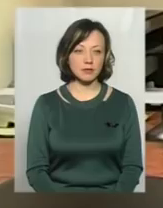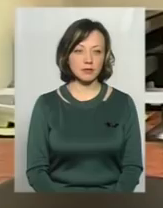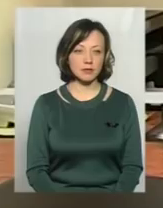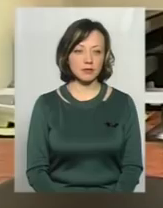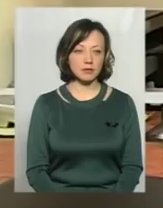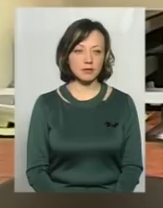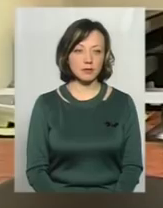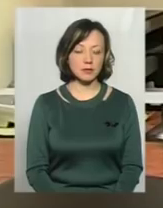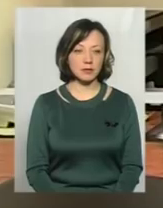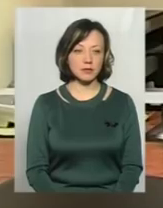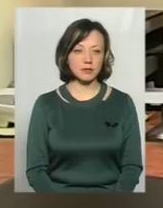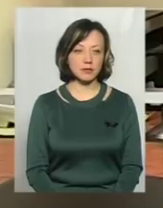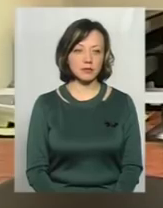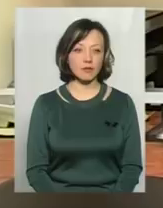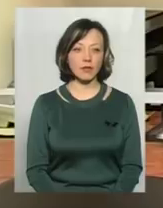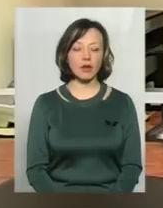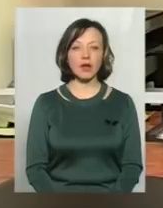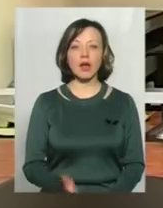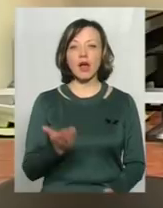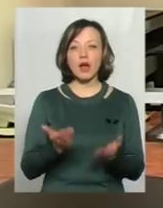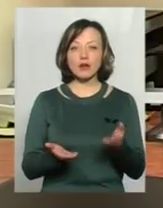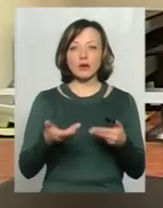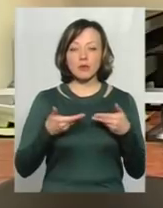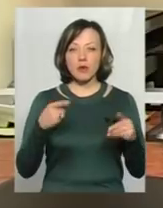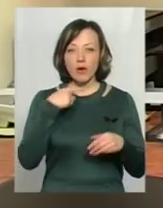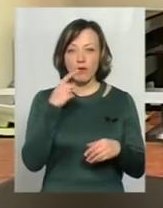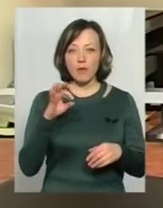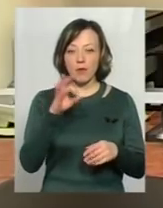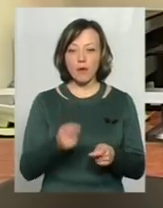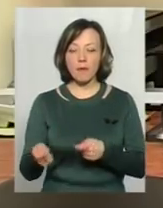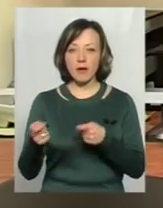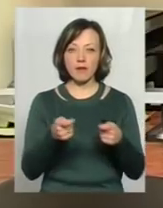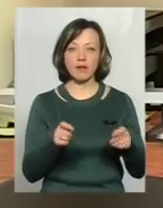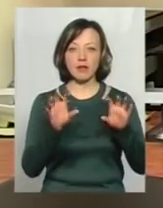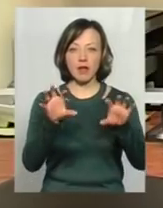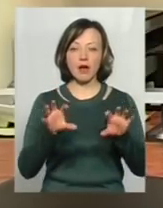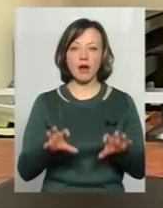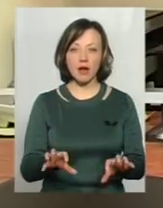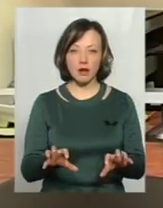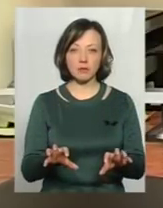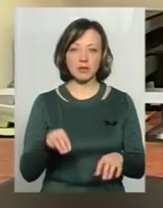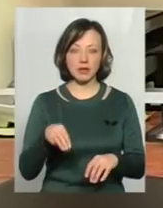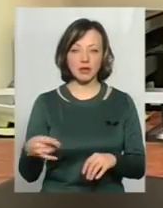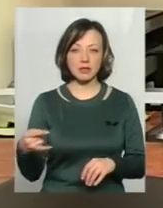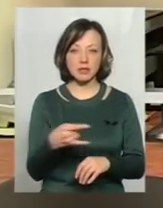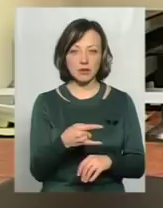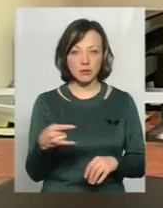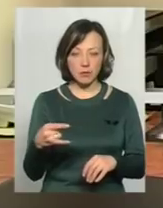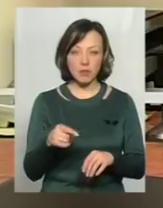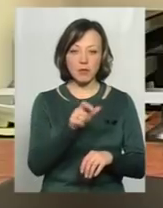Якщо ми говоримо про перевезення легальними таксистами, то в даному випадку мова йде про транспортне перевезення,